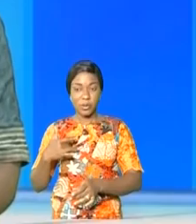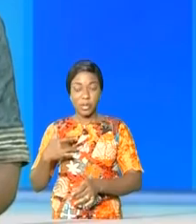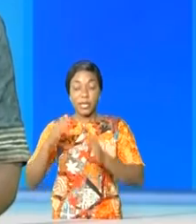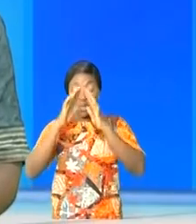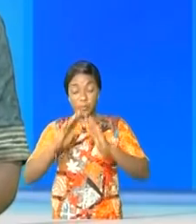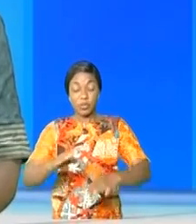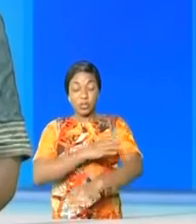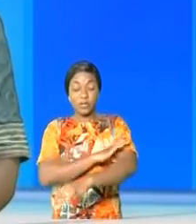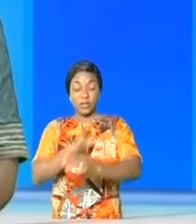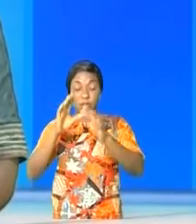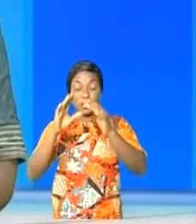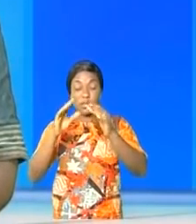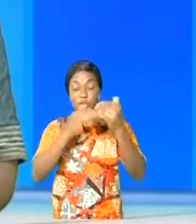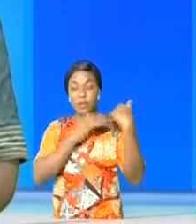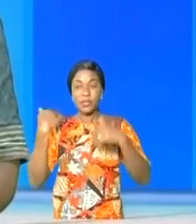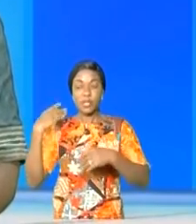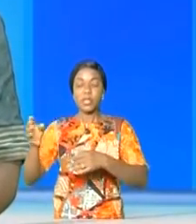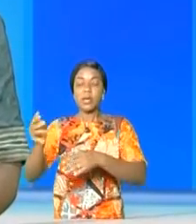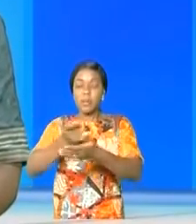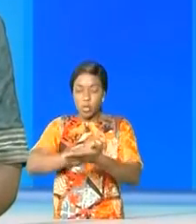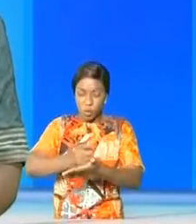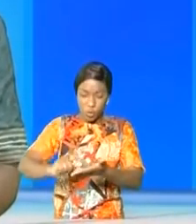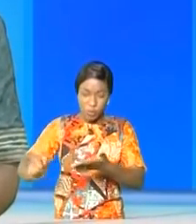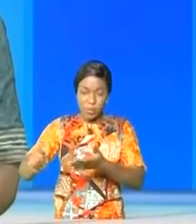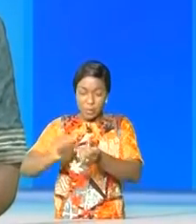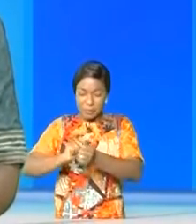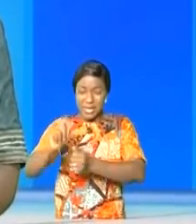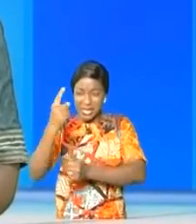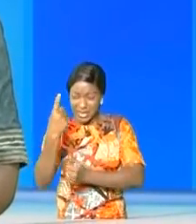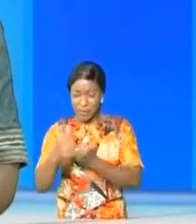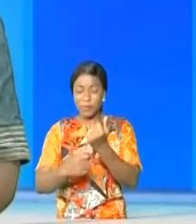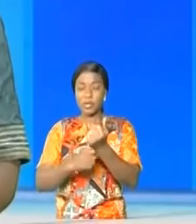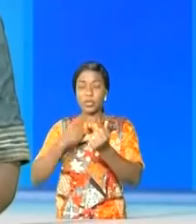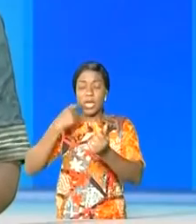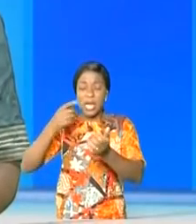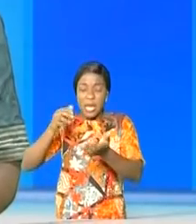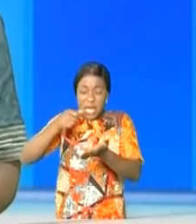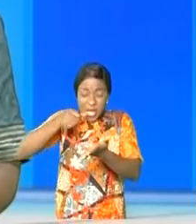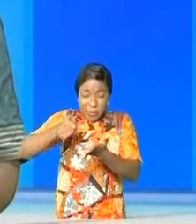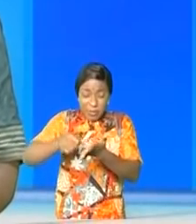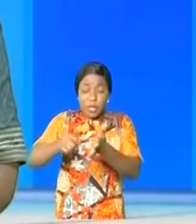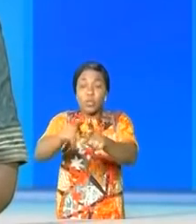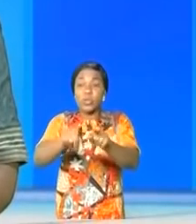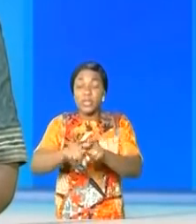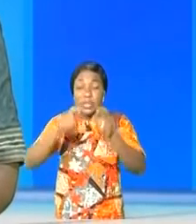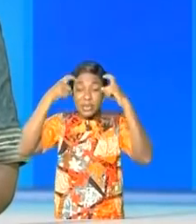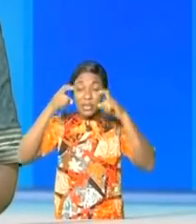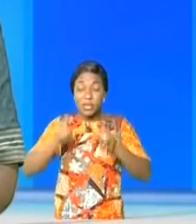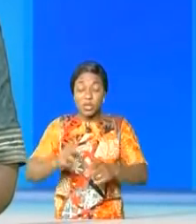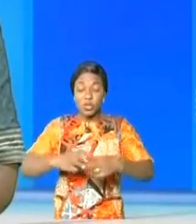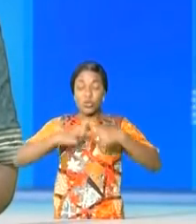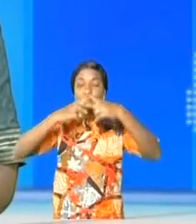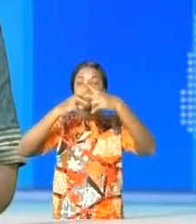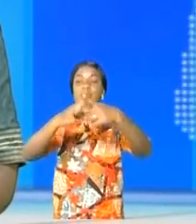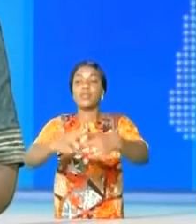pourraient être entrepris que par une personne munie d'un mandat ou d'une décision des nominations